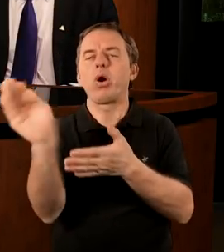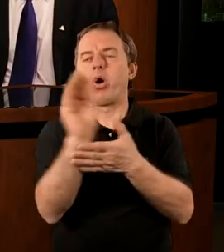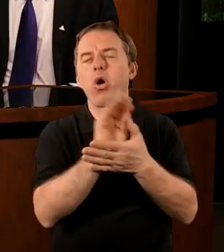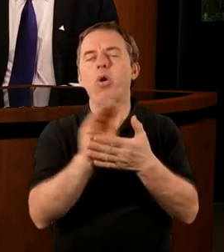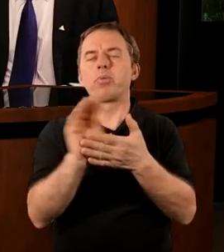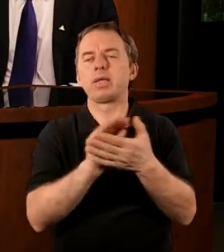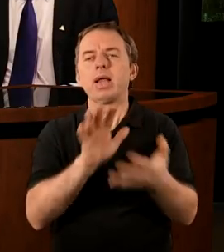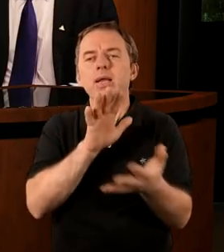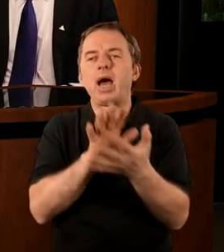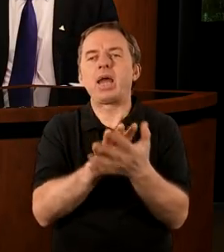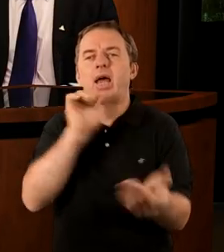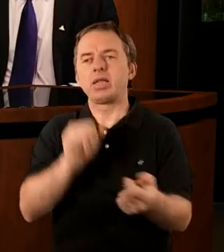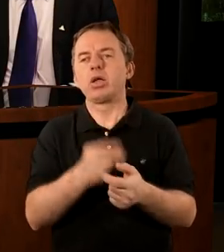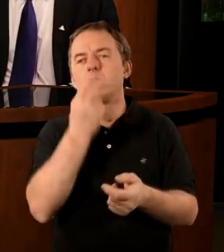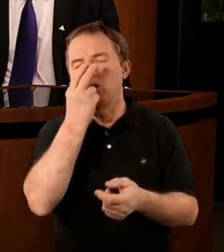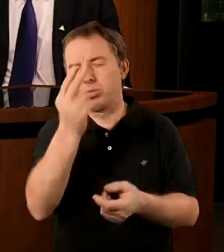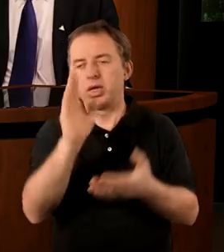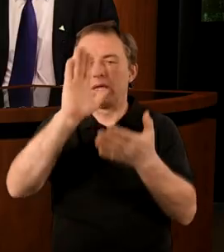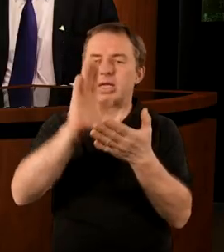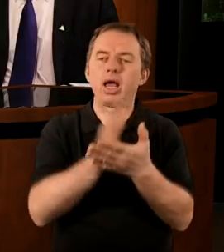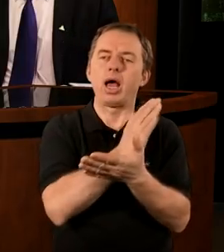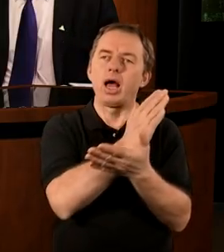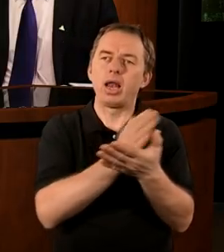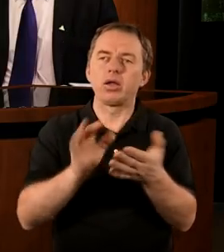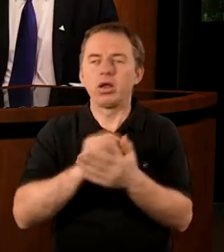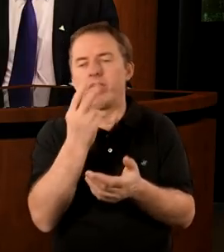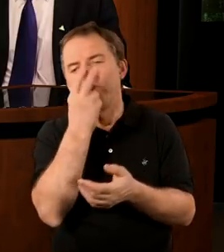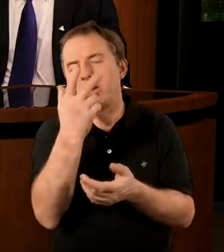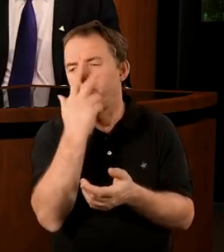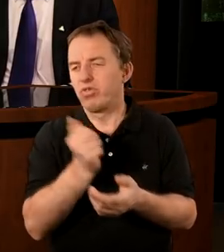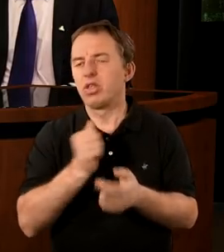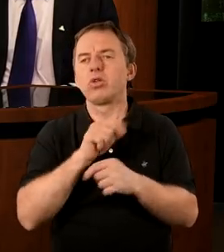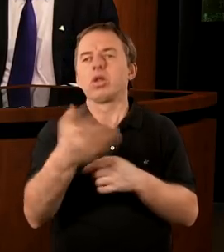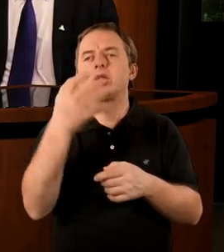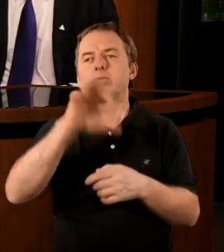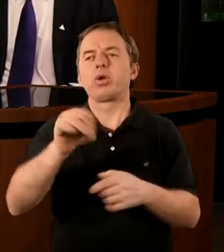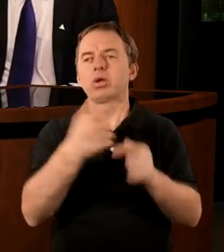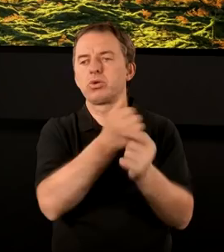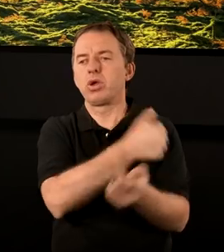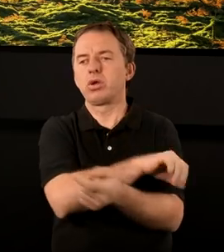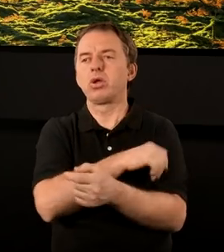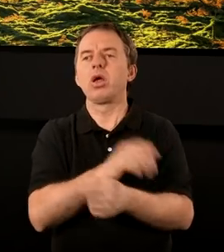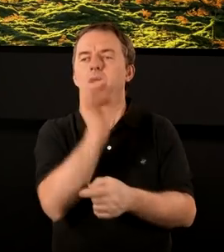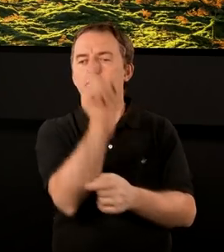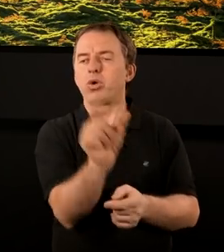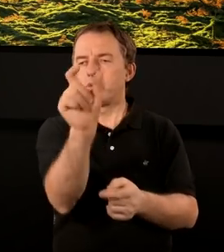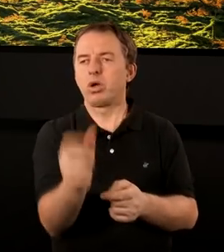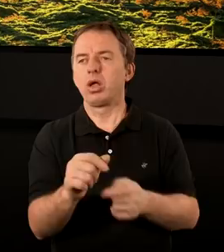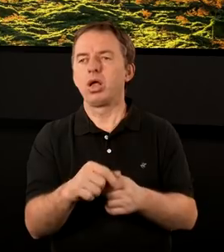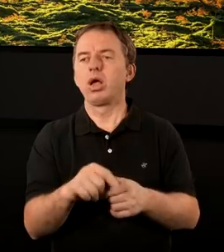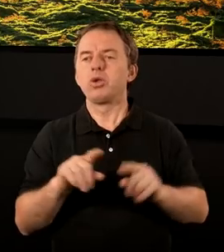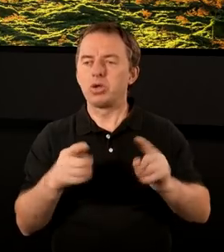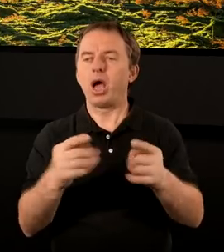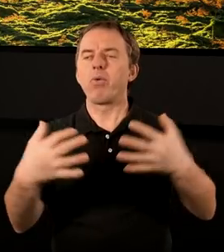opisane i scharakteryzowane i zobaczymy tę zależność, jaką wyraźnie widać w historii chrześcijaństwa, że takie poszczególne